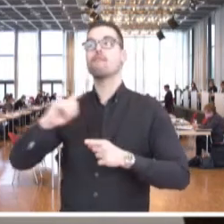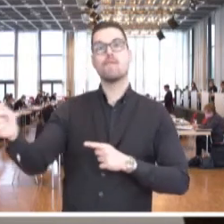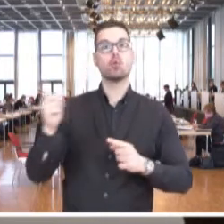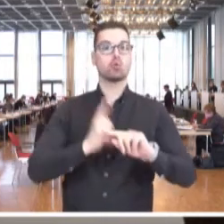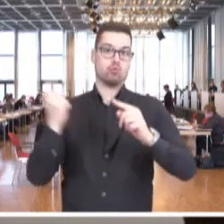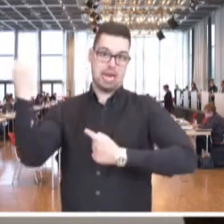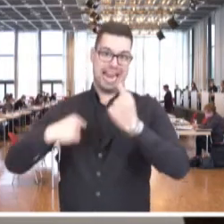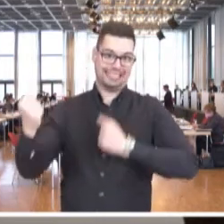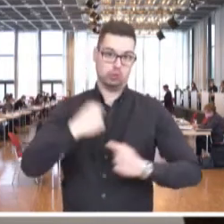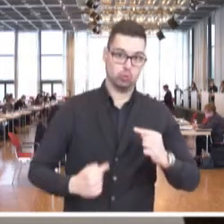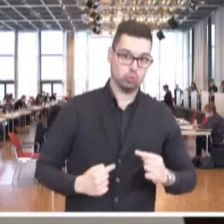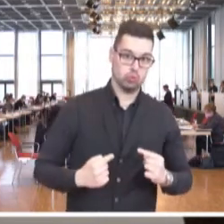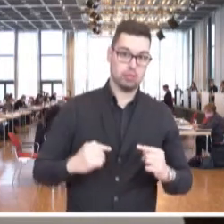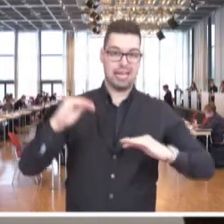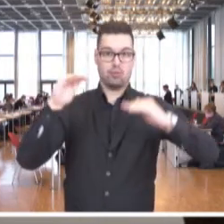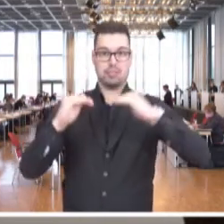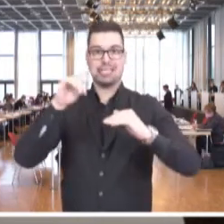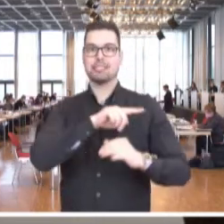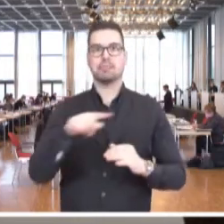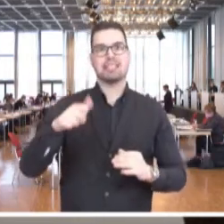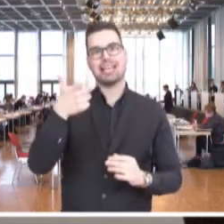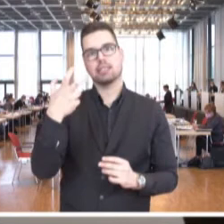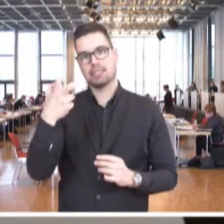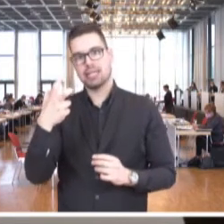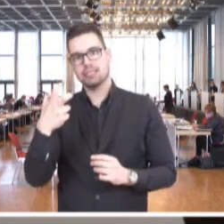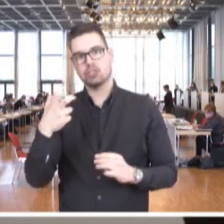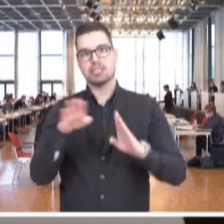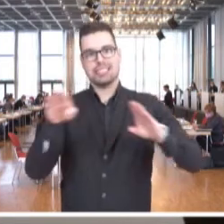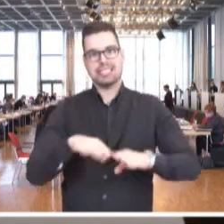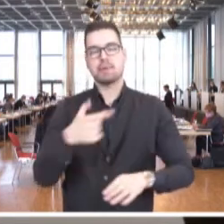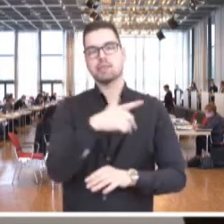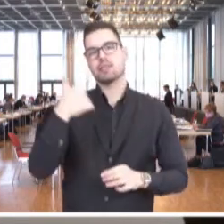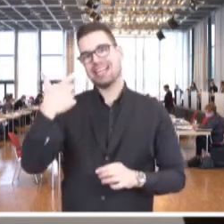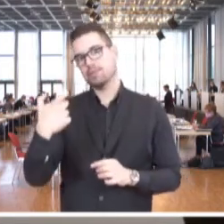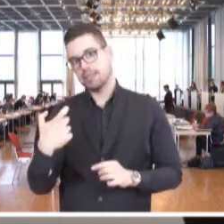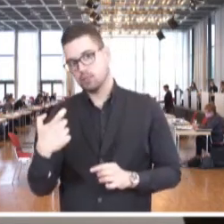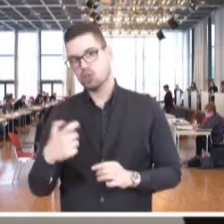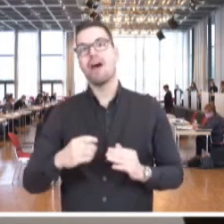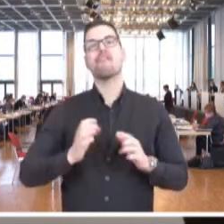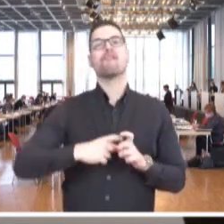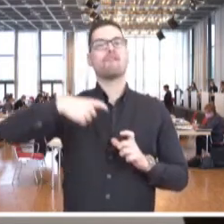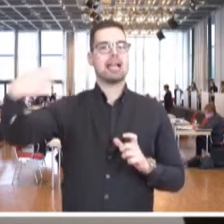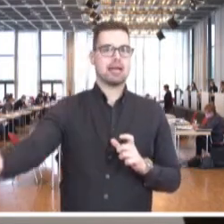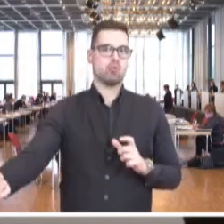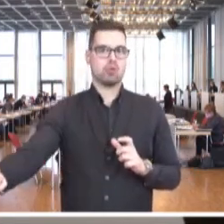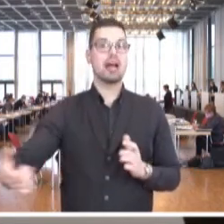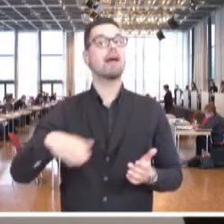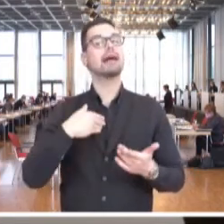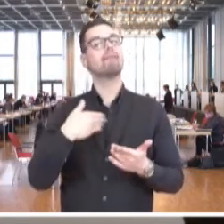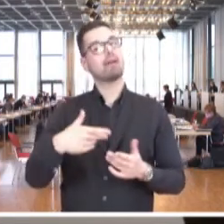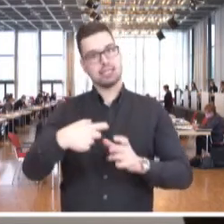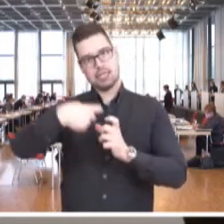weitgehend kompensieren sollte, wurde bis zum 31.12.2021 verlängert. Eine weitere